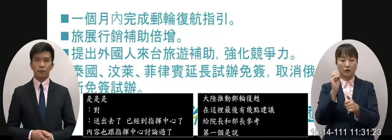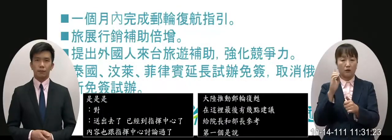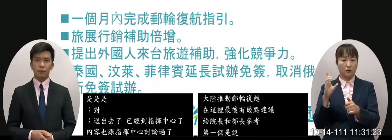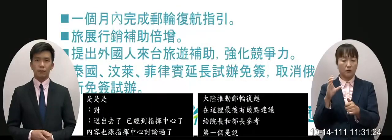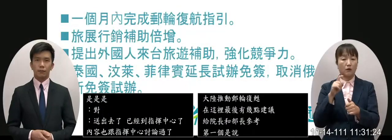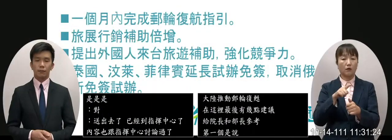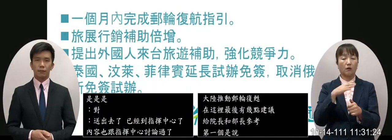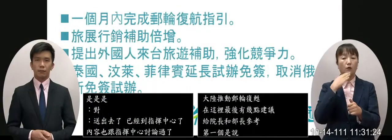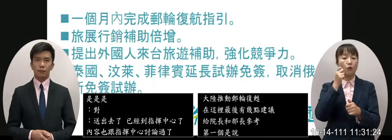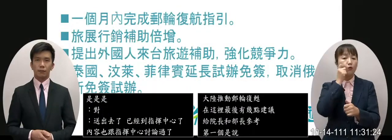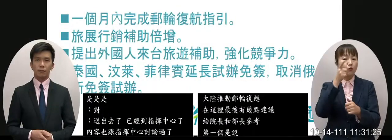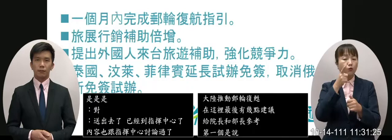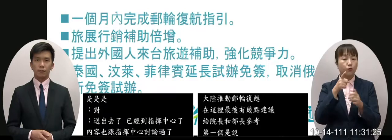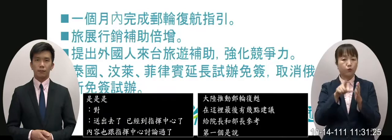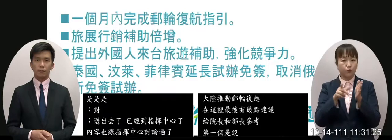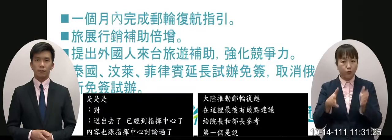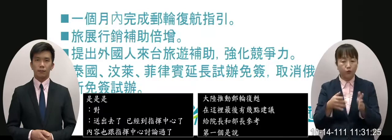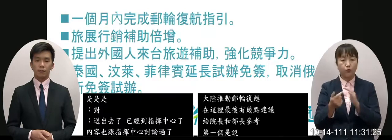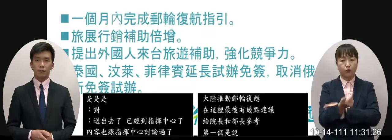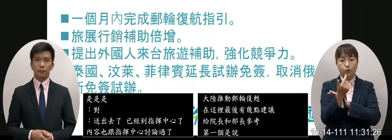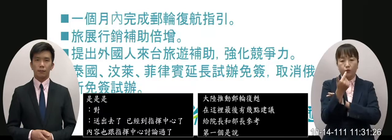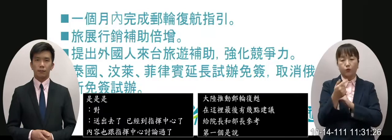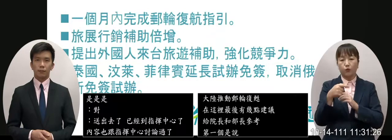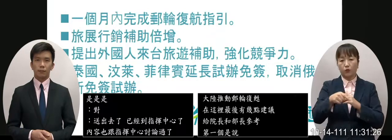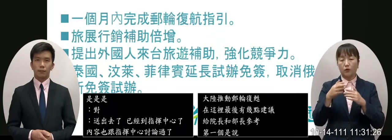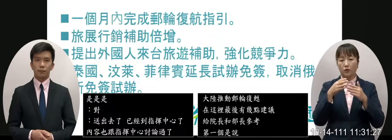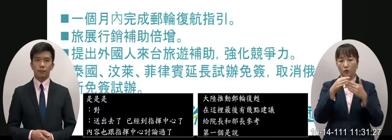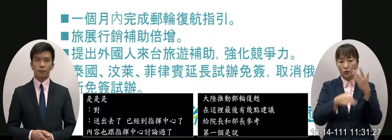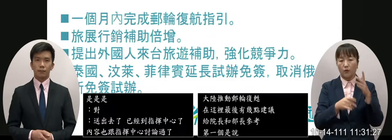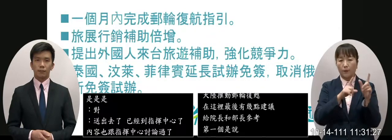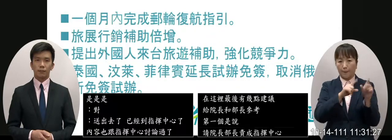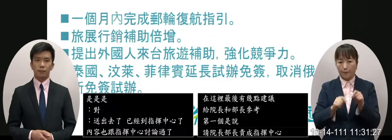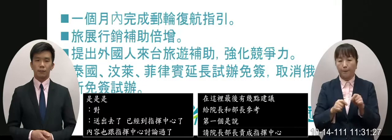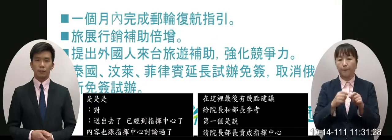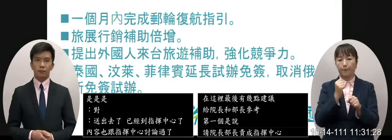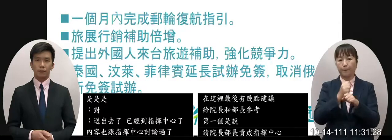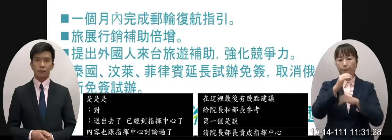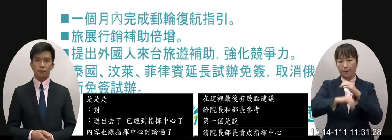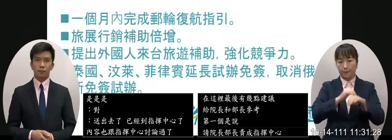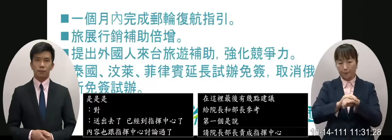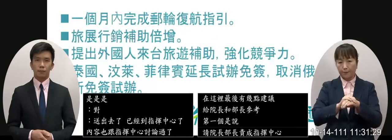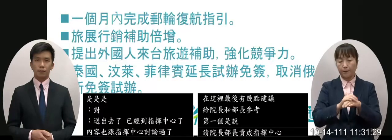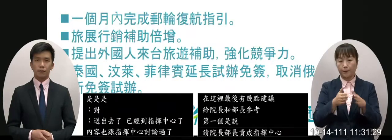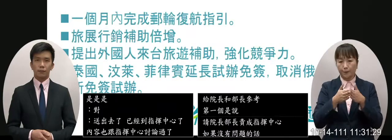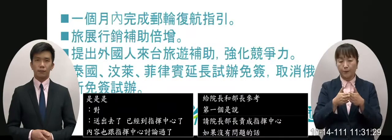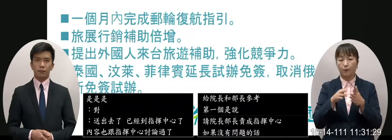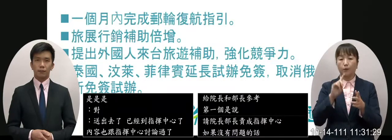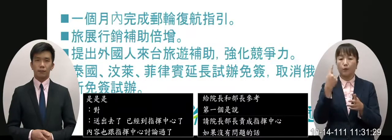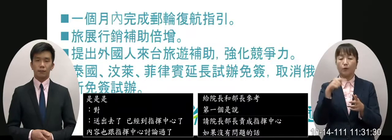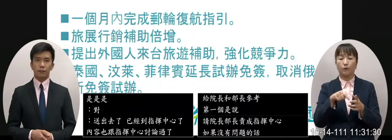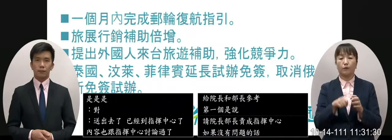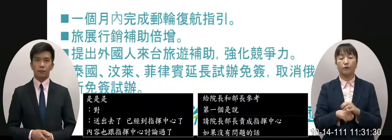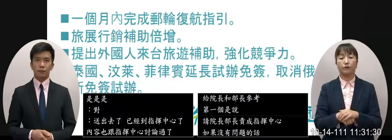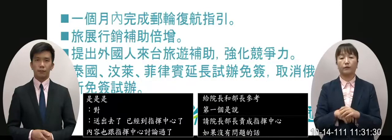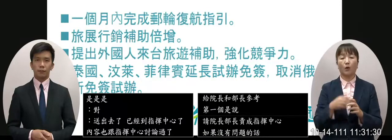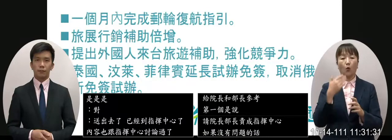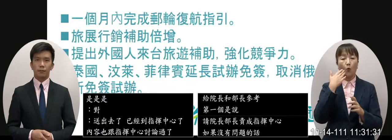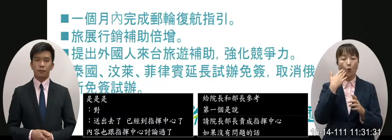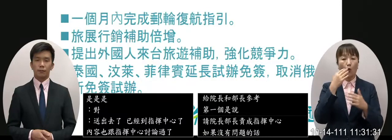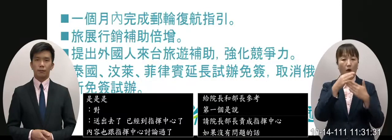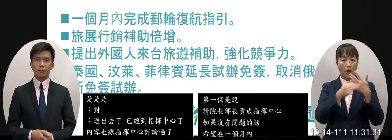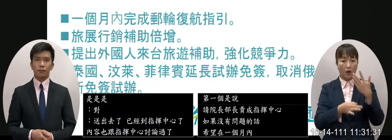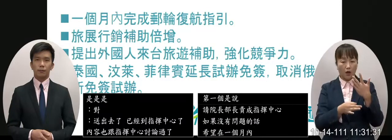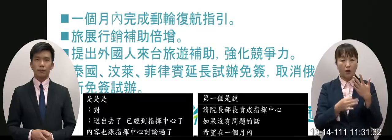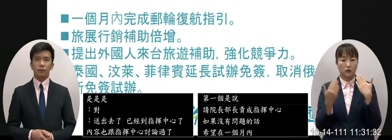問題的話我們希望在一個月內能夠競速的完成郵輪的指引那為什麼我會提這個原因的提這件事情的原因是因為當我完成